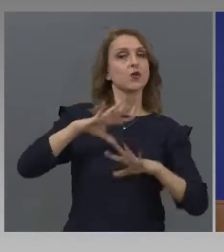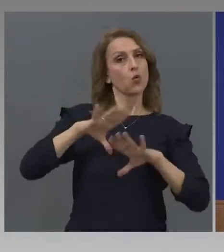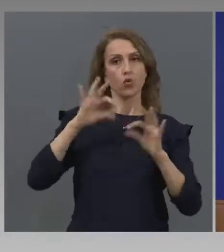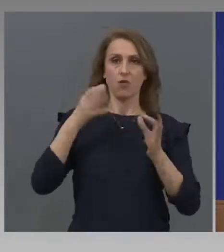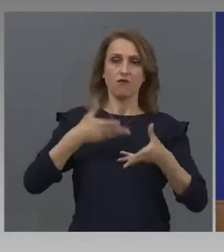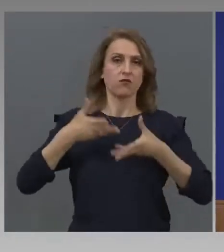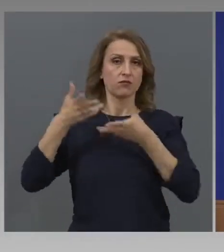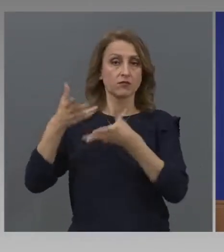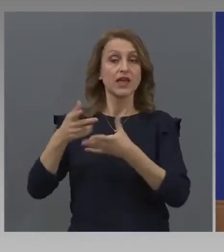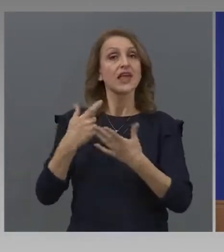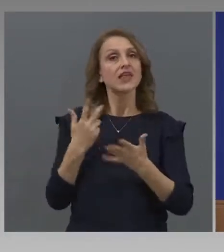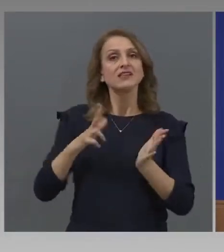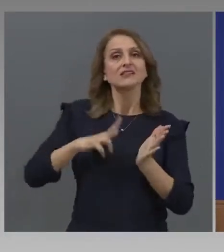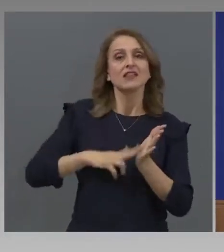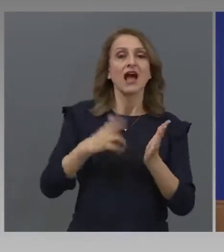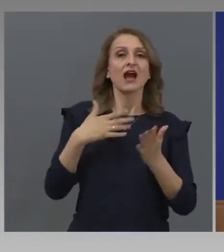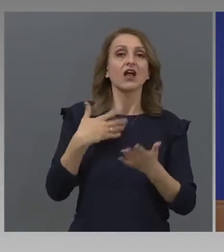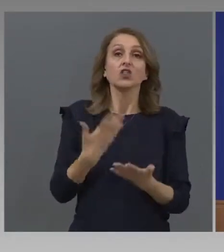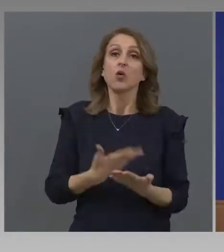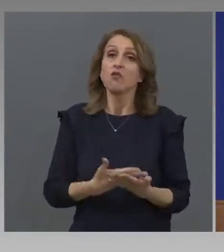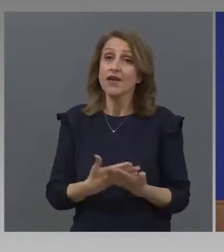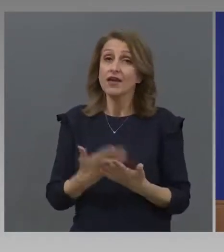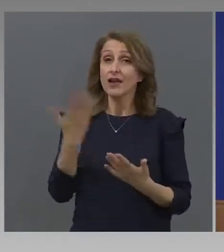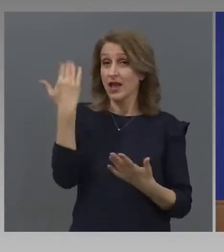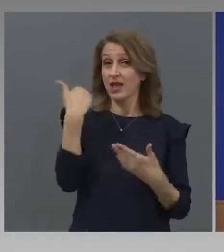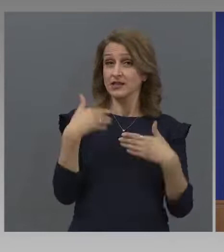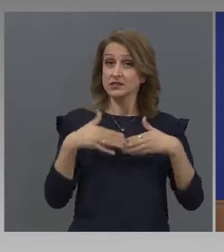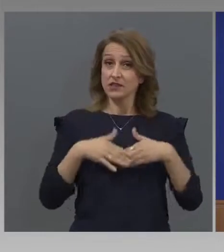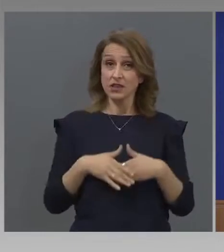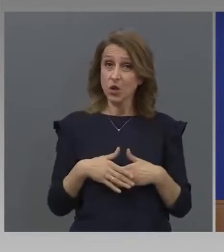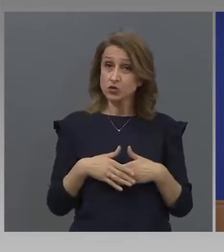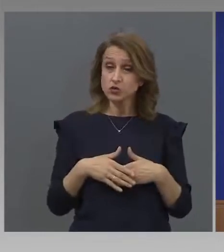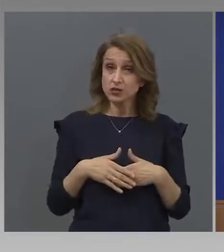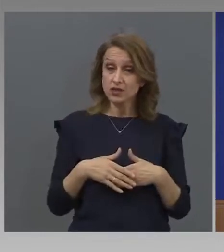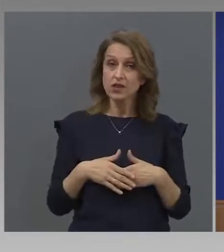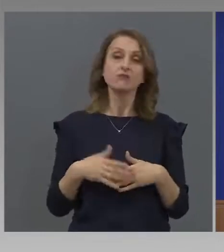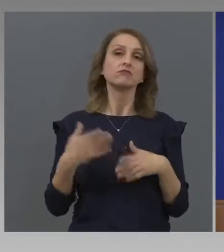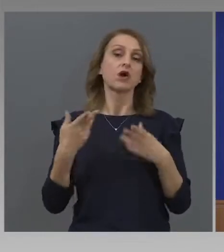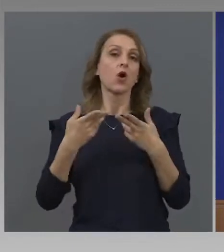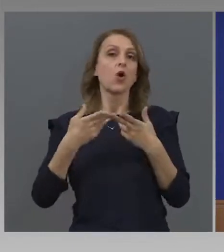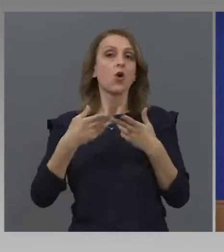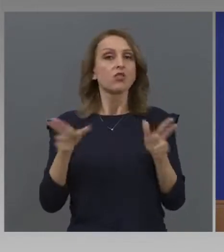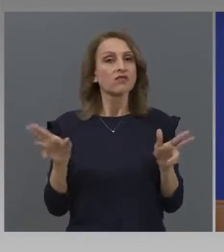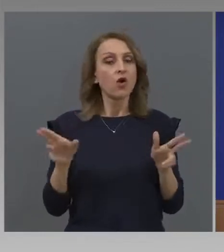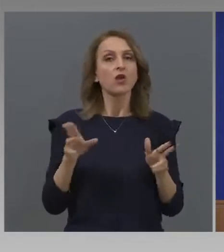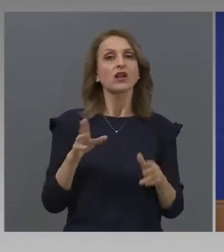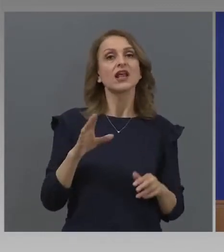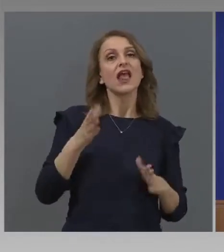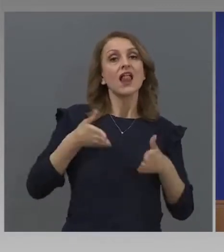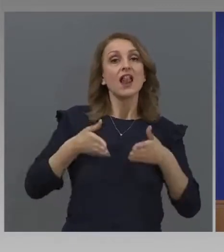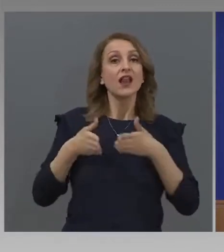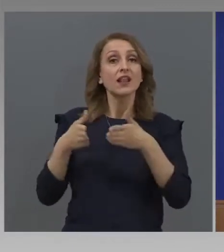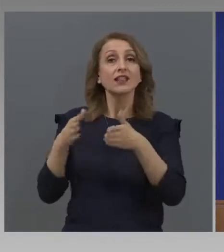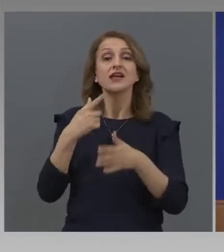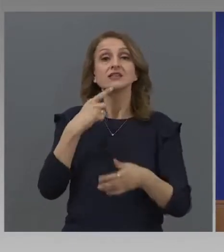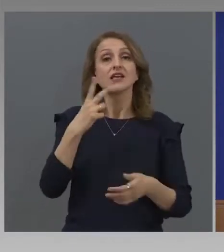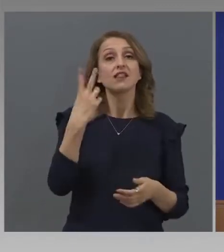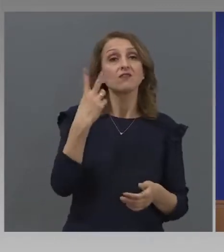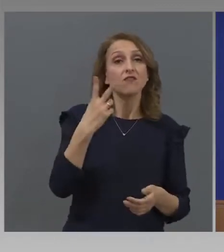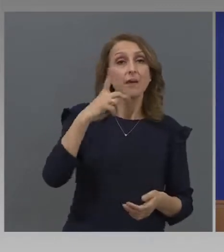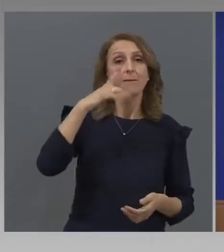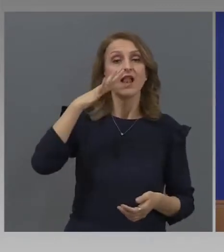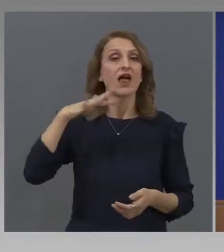на доверие към България с нощи, преди още да ги изпратиме днес, ни отвориха слапова линия за 2 милиарда евро.